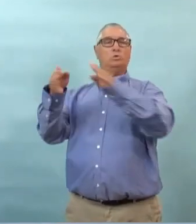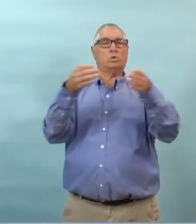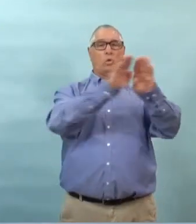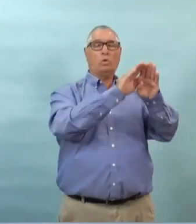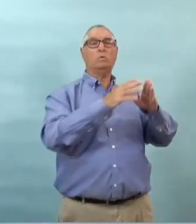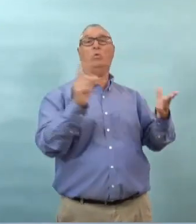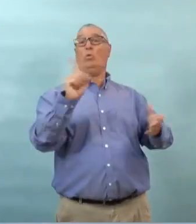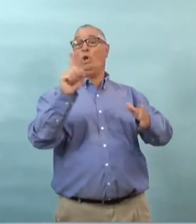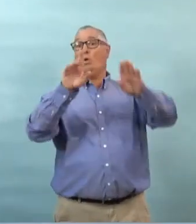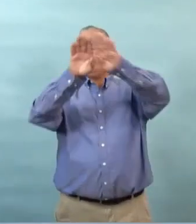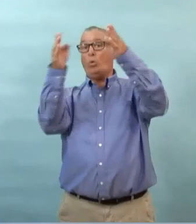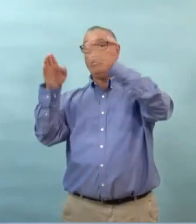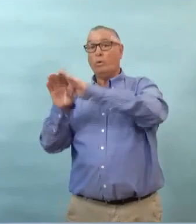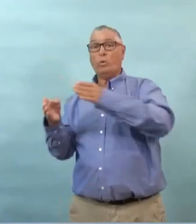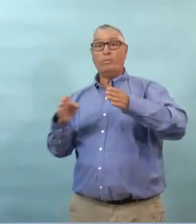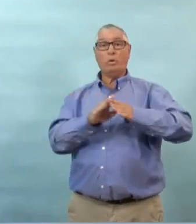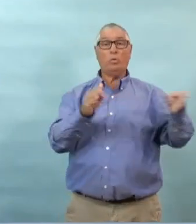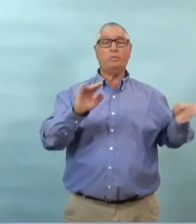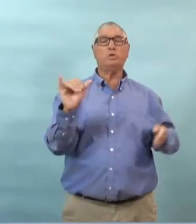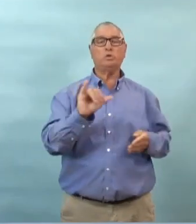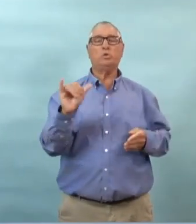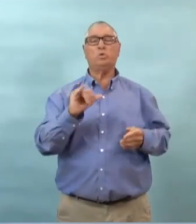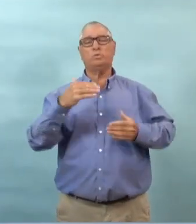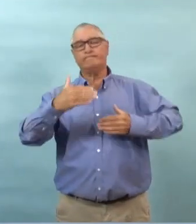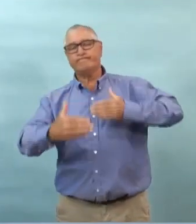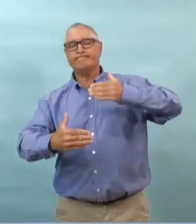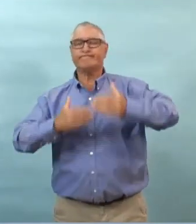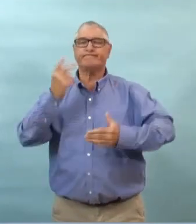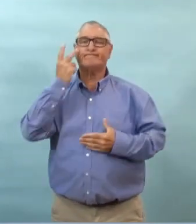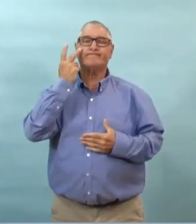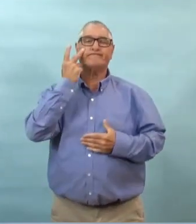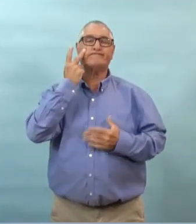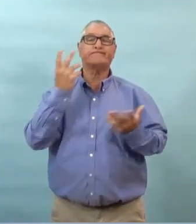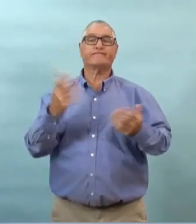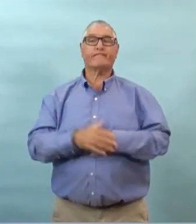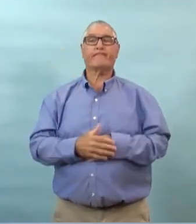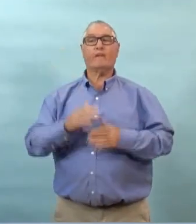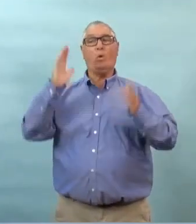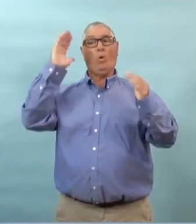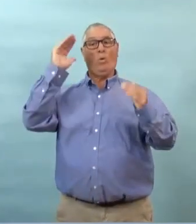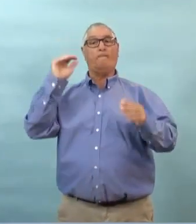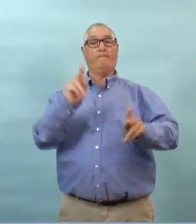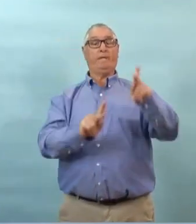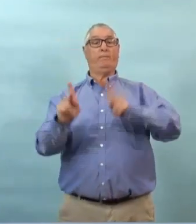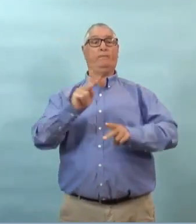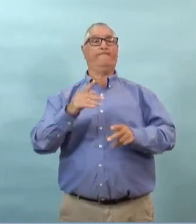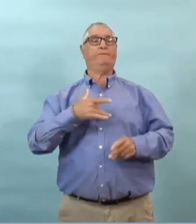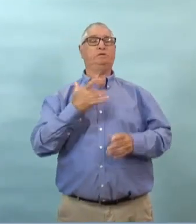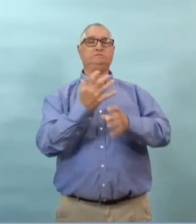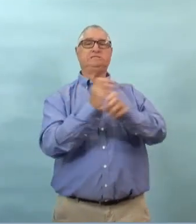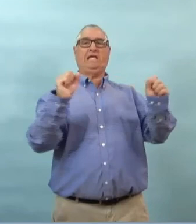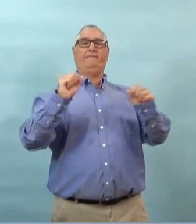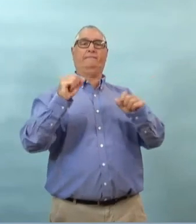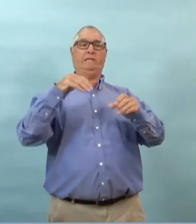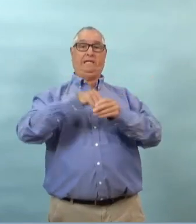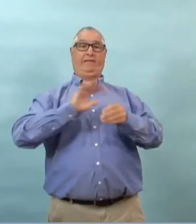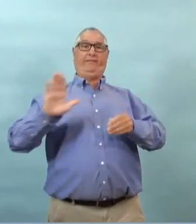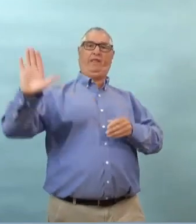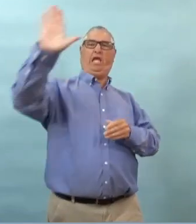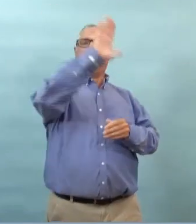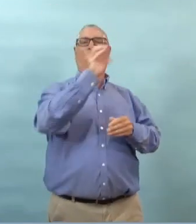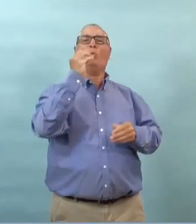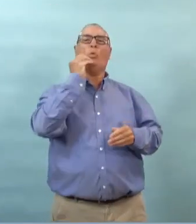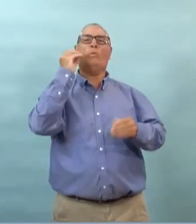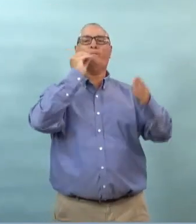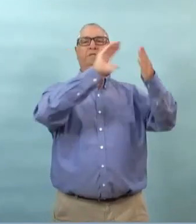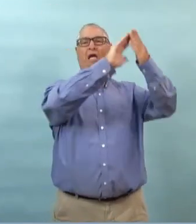des décisions qui permet aux gens de se déplacer afin de d'appuyer l'économie on veut qu'ils puissent se déplacer d'une communauté à l'autre mais en le faisant d